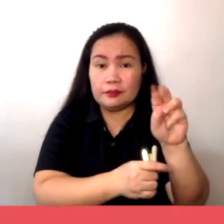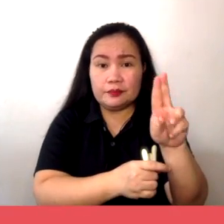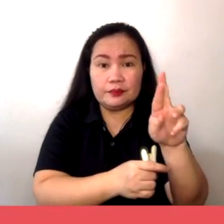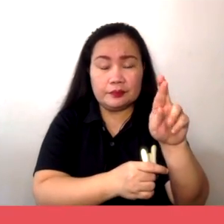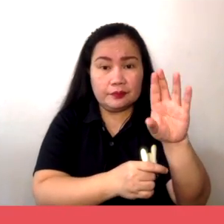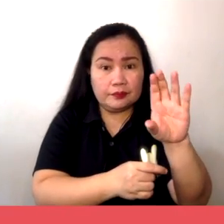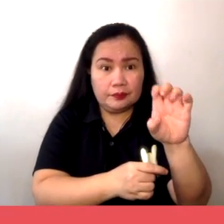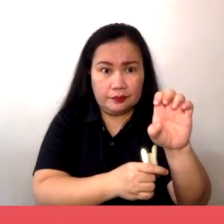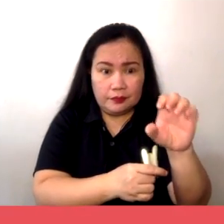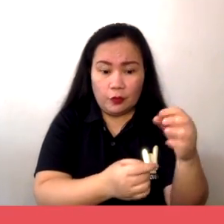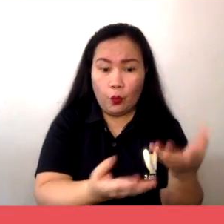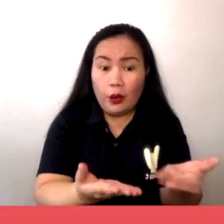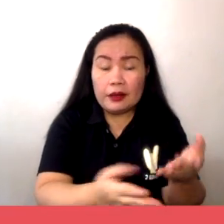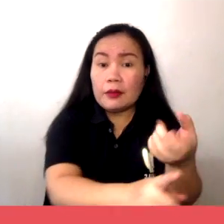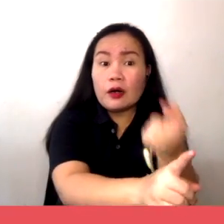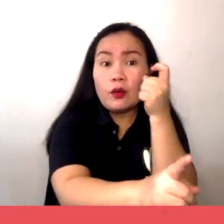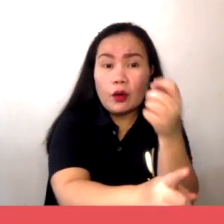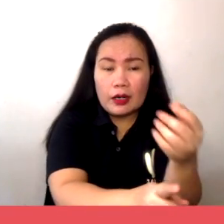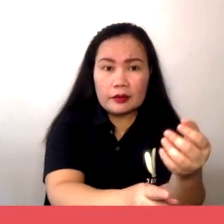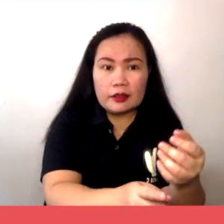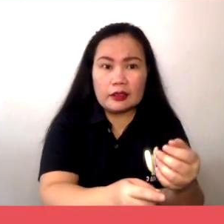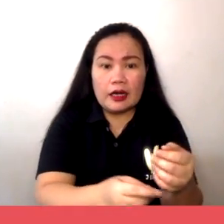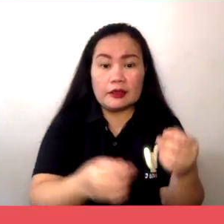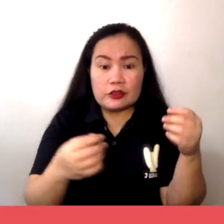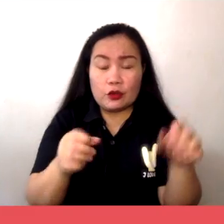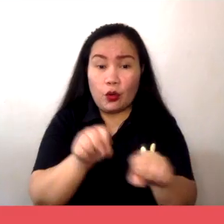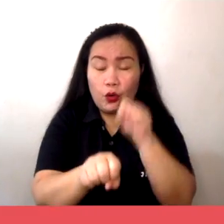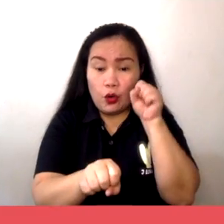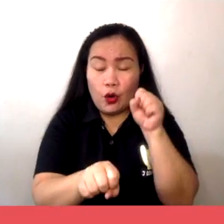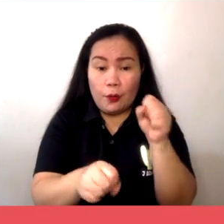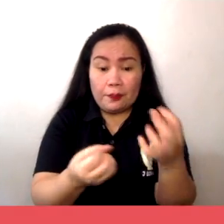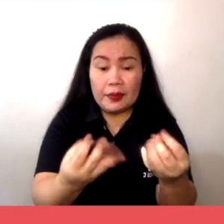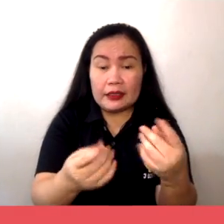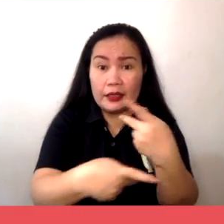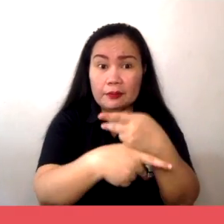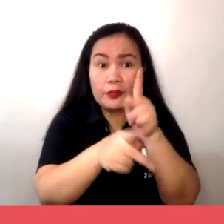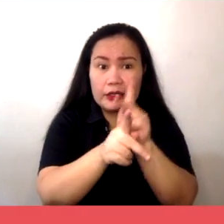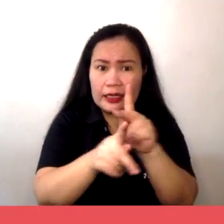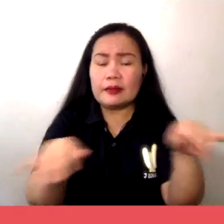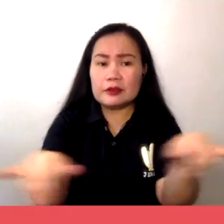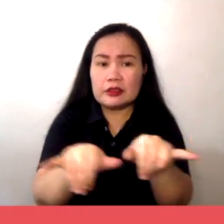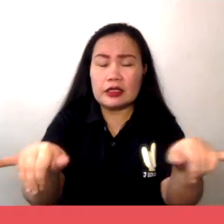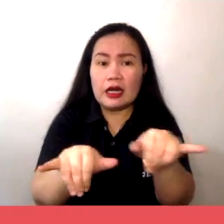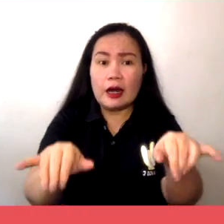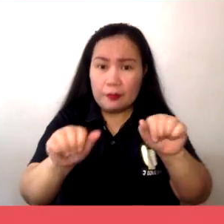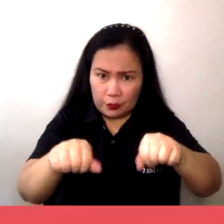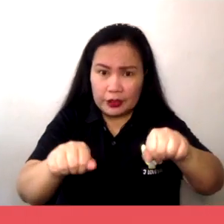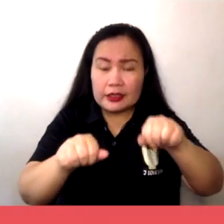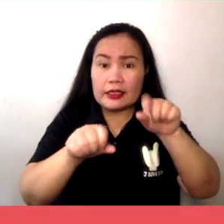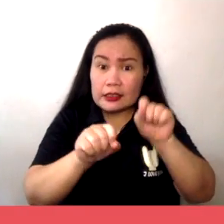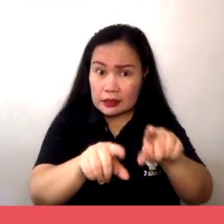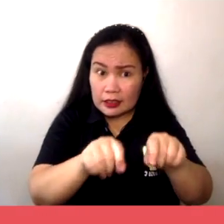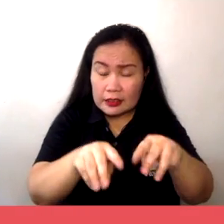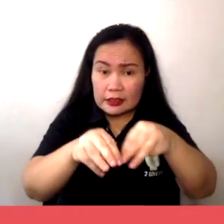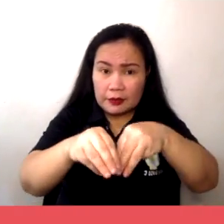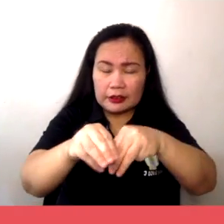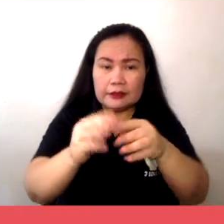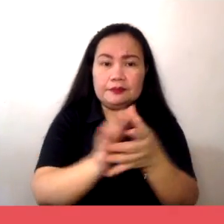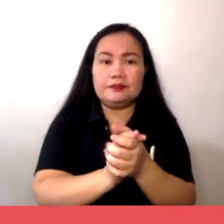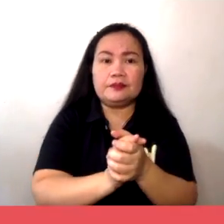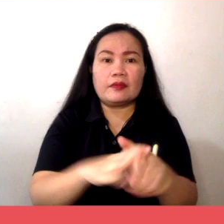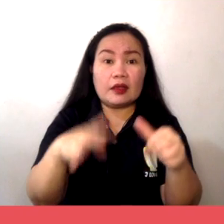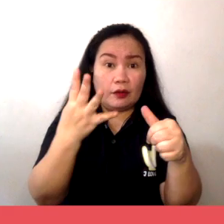Bunga nito, maraming produkto ang nagkakatulad na maaaring ipagbili sa pamilihan. Ang